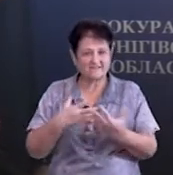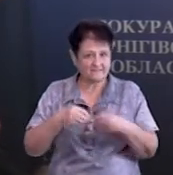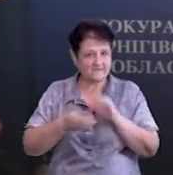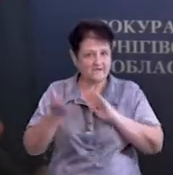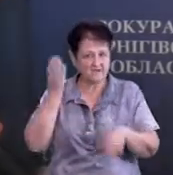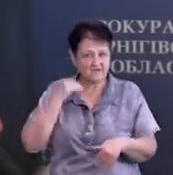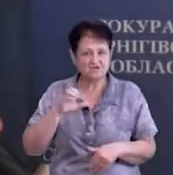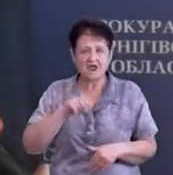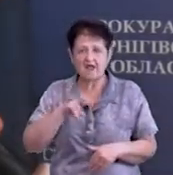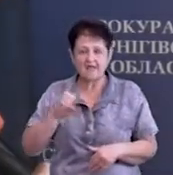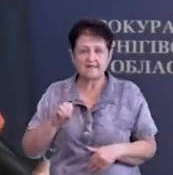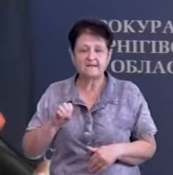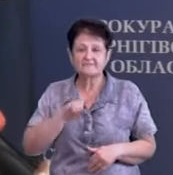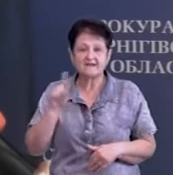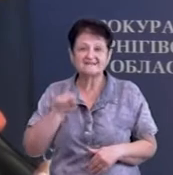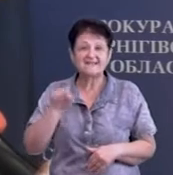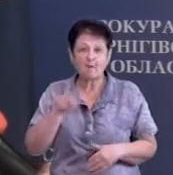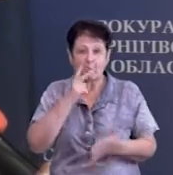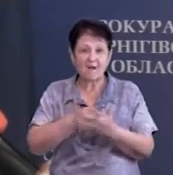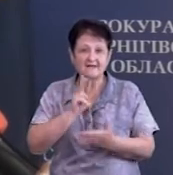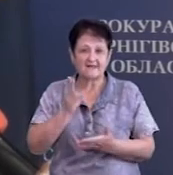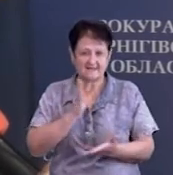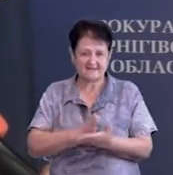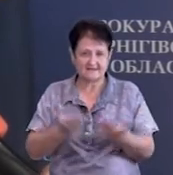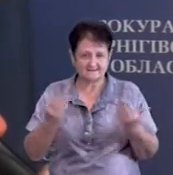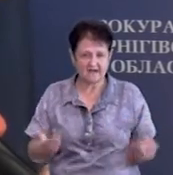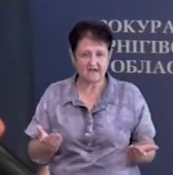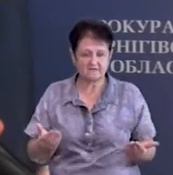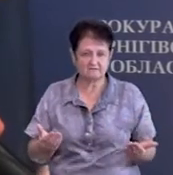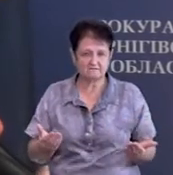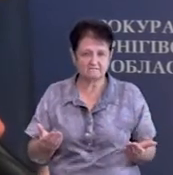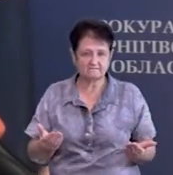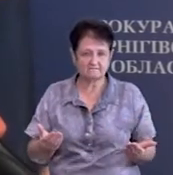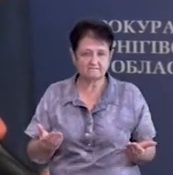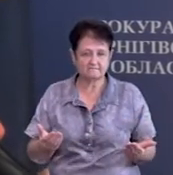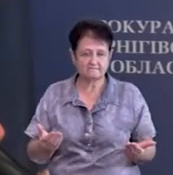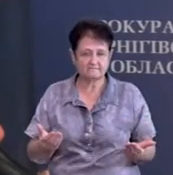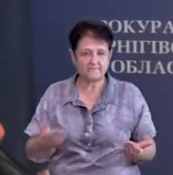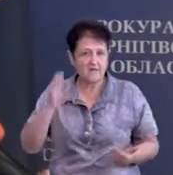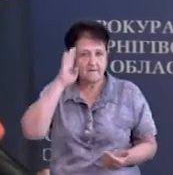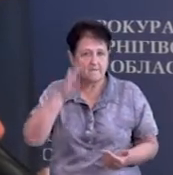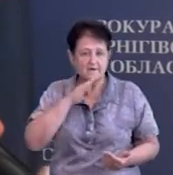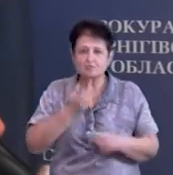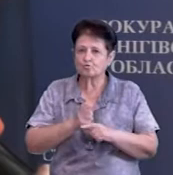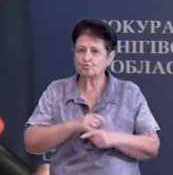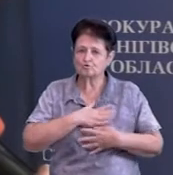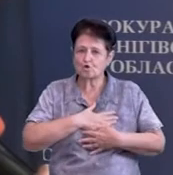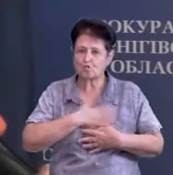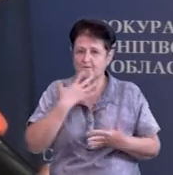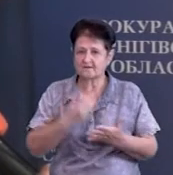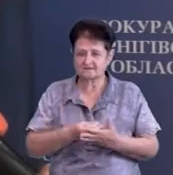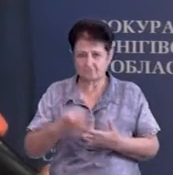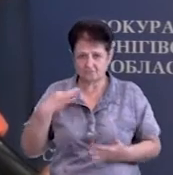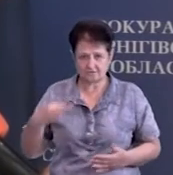з тих показань, які є зараз, то батько дуже любив свою дитину,